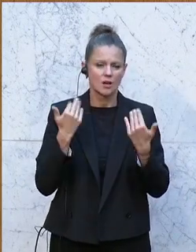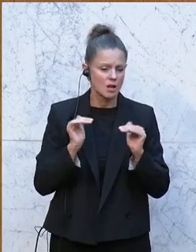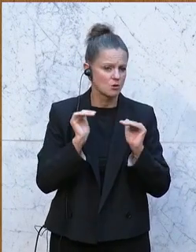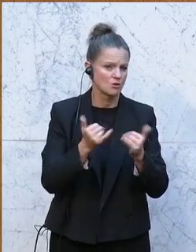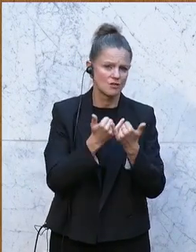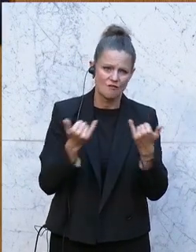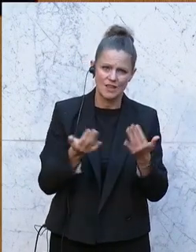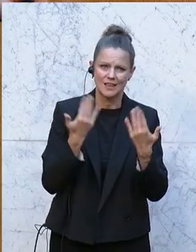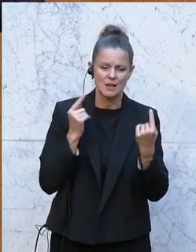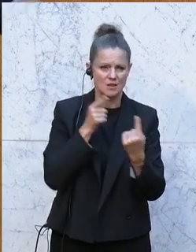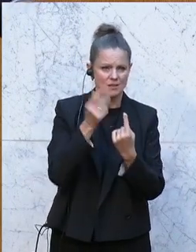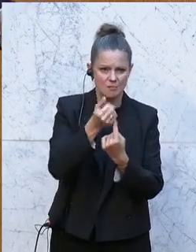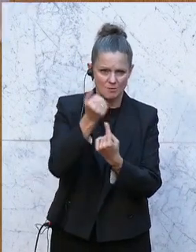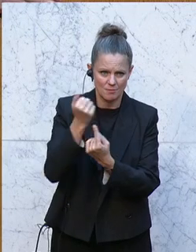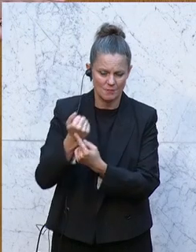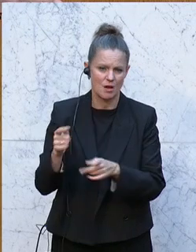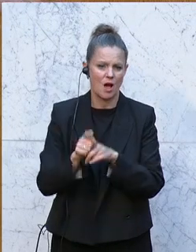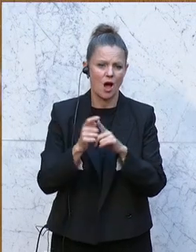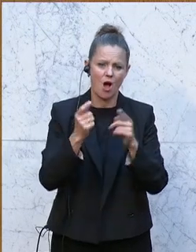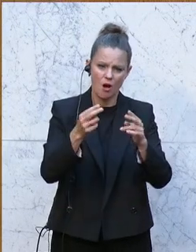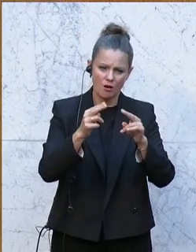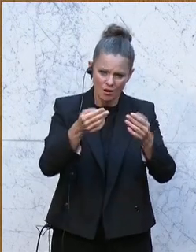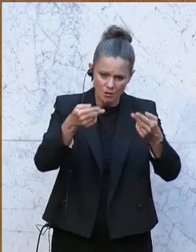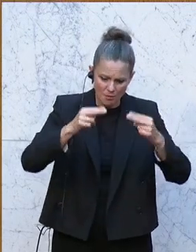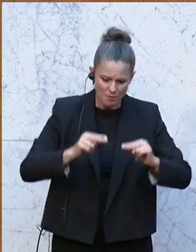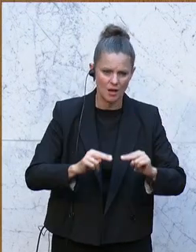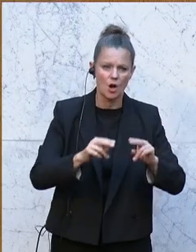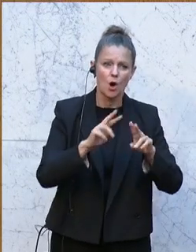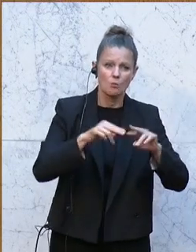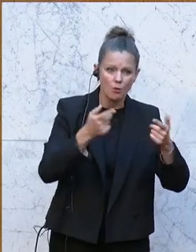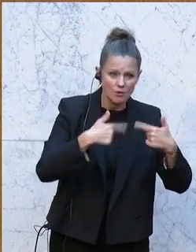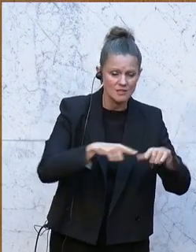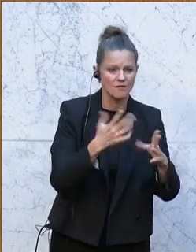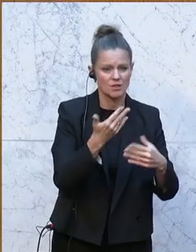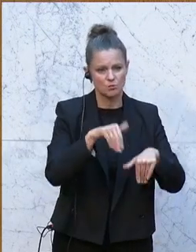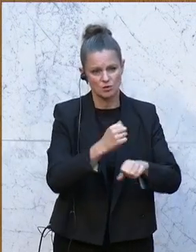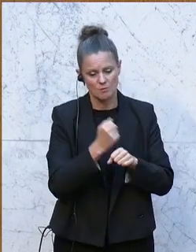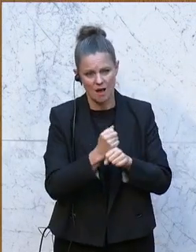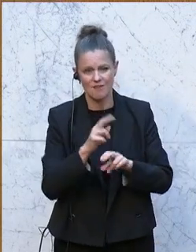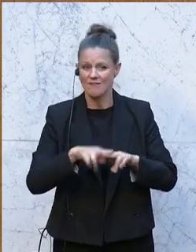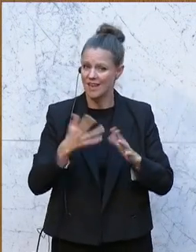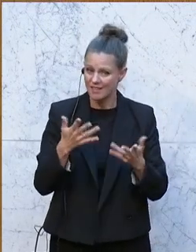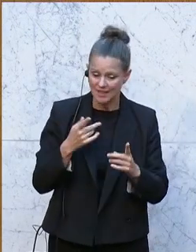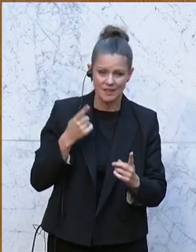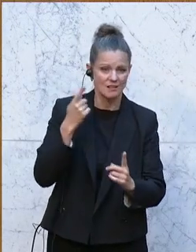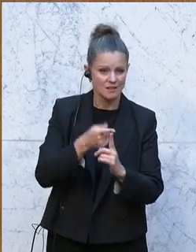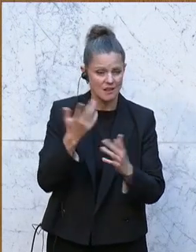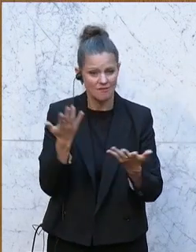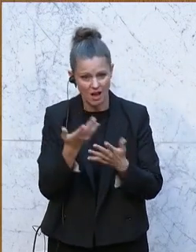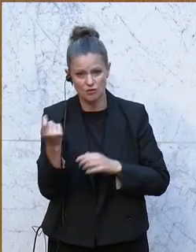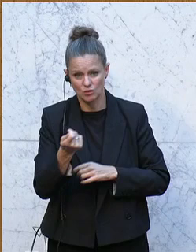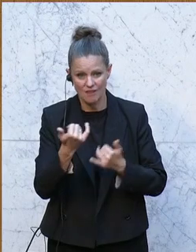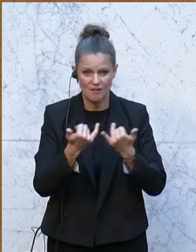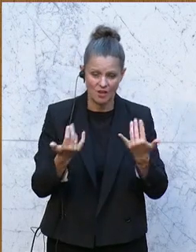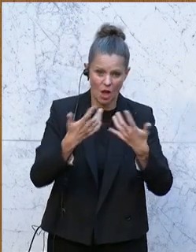wir die Klimaziele erreichen, auch runtergebrochen auf die Bundesländer. Welche Konsequenzen eintreten, wenn wir die Klimaziele nicht erreichen, welche Automatismen dann